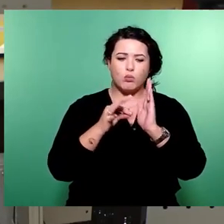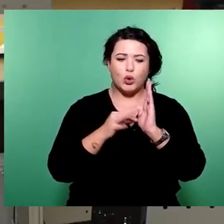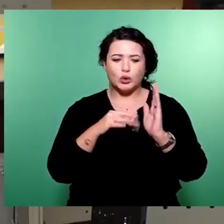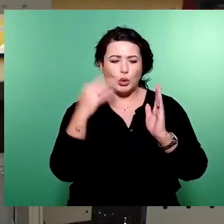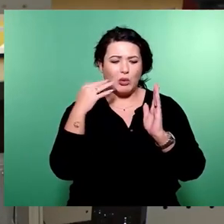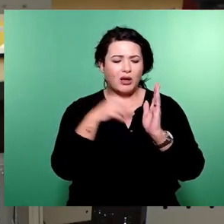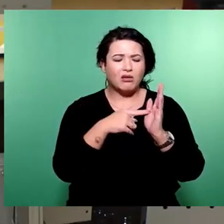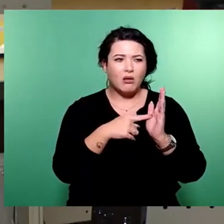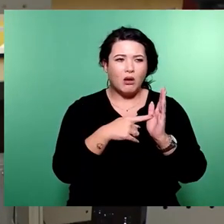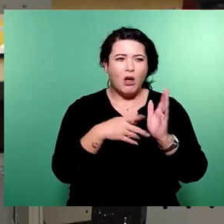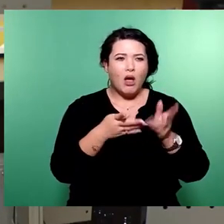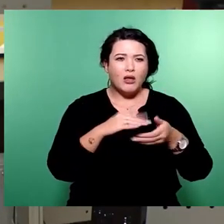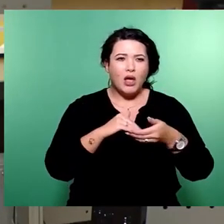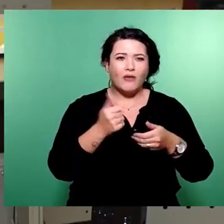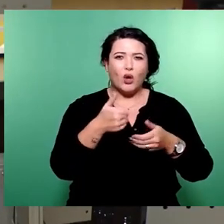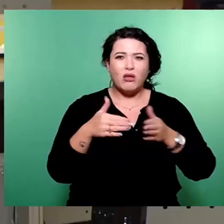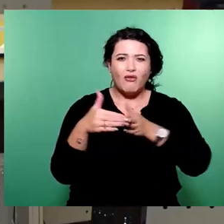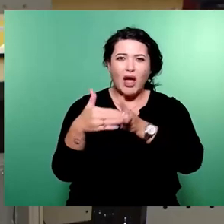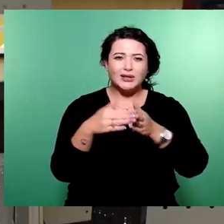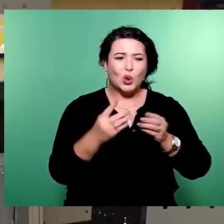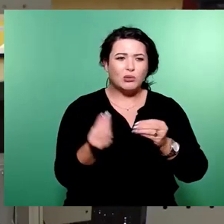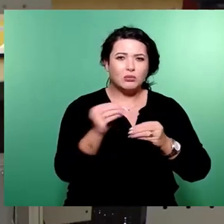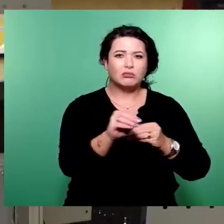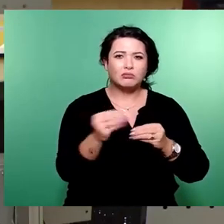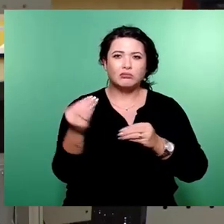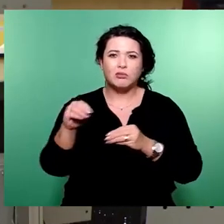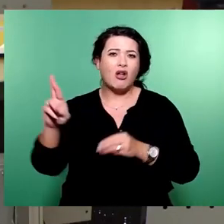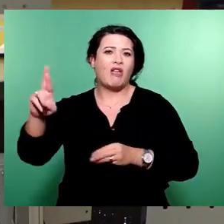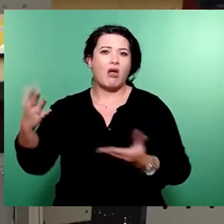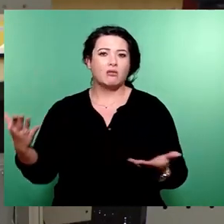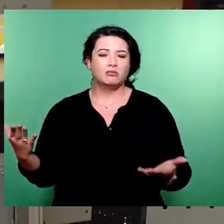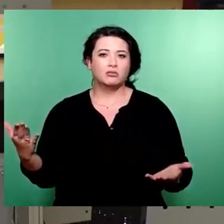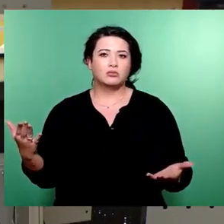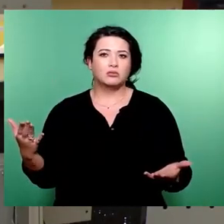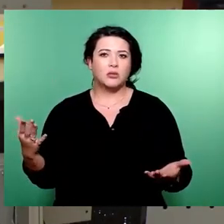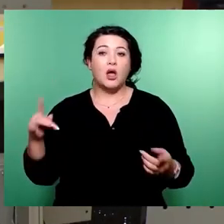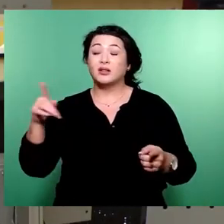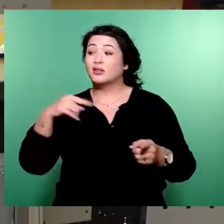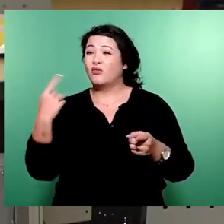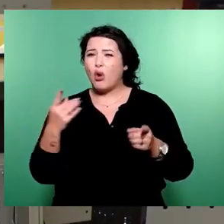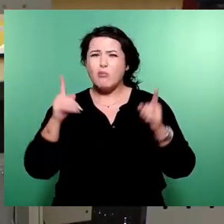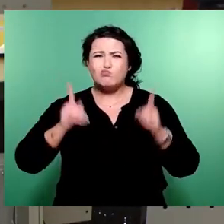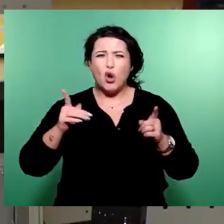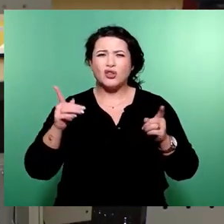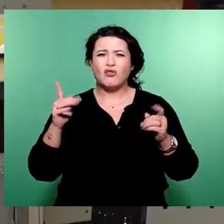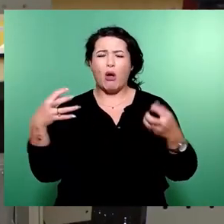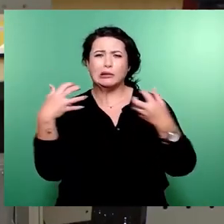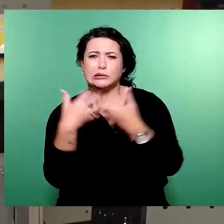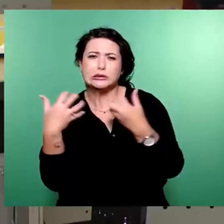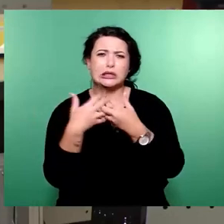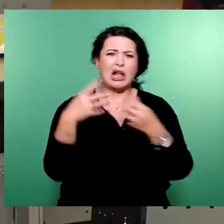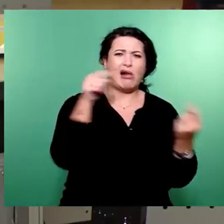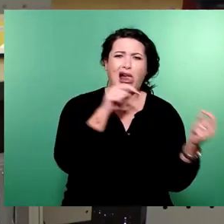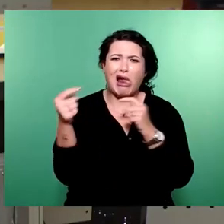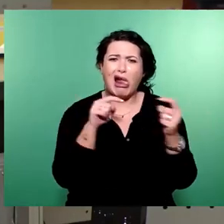das wohl eingebracht sein? Ist es wirklich so in der Welt, dass man gegeneinander kämpfen muss und sich behaken muss und dem einen was